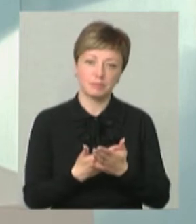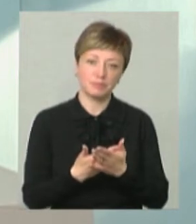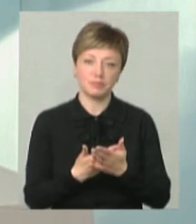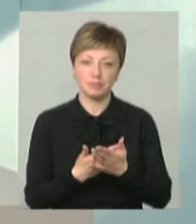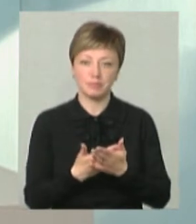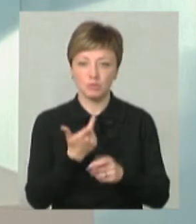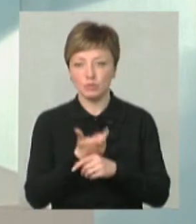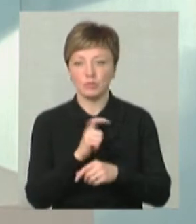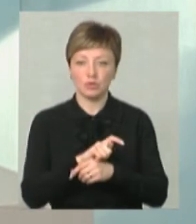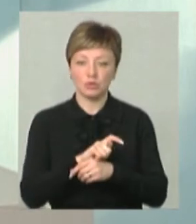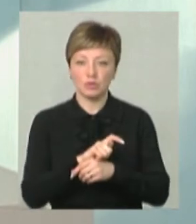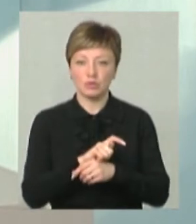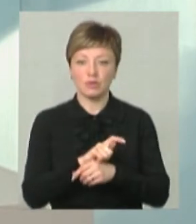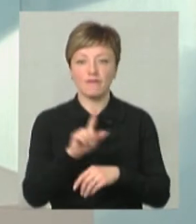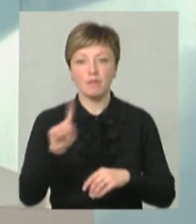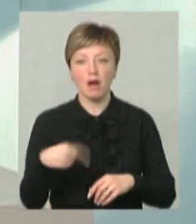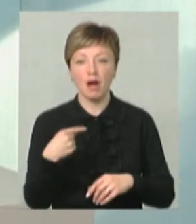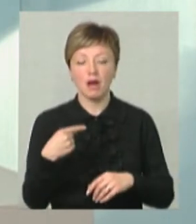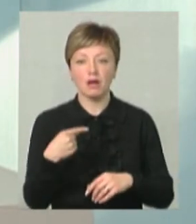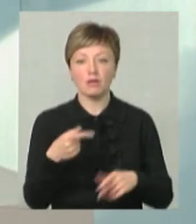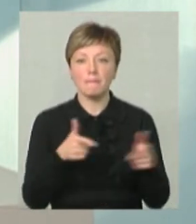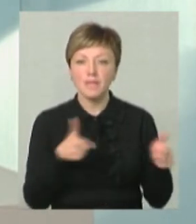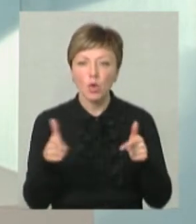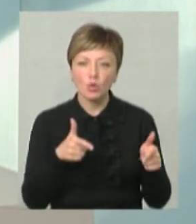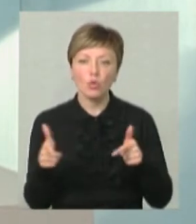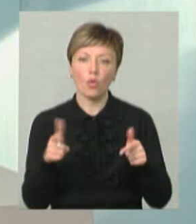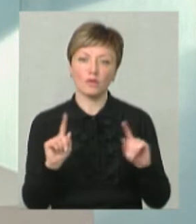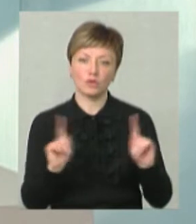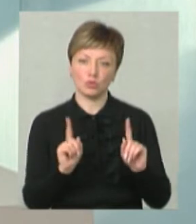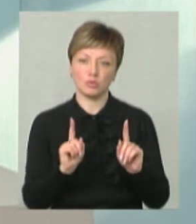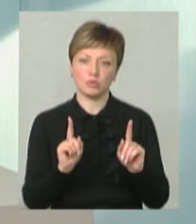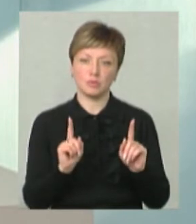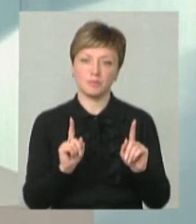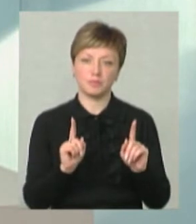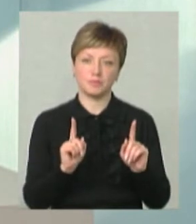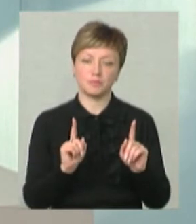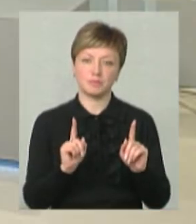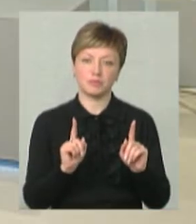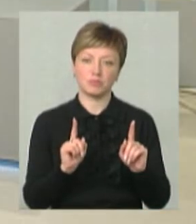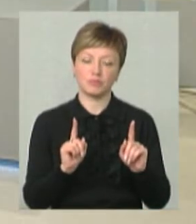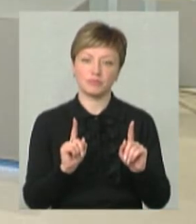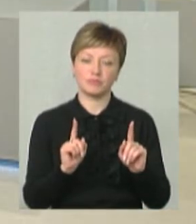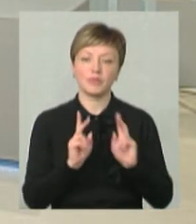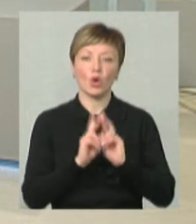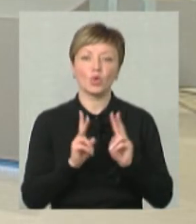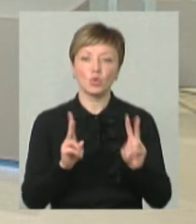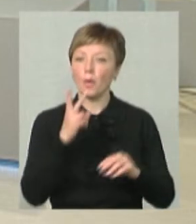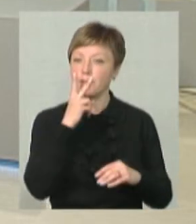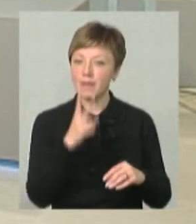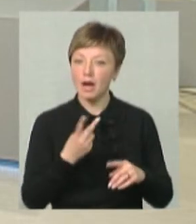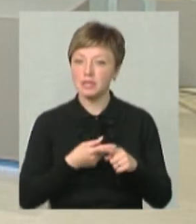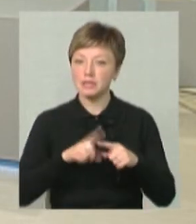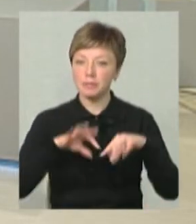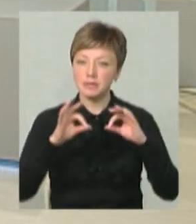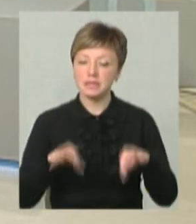більшості, здебільшого, вони вимагають певної підготовки для того, щоб той, хто бачить цей